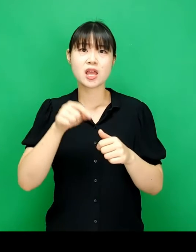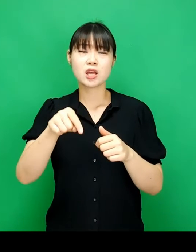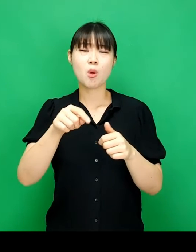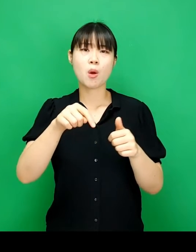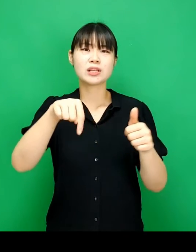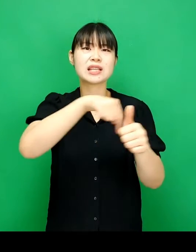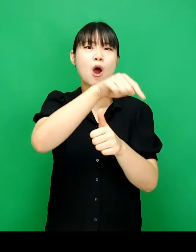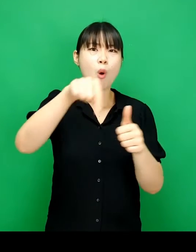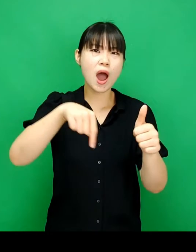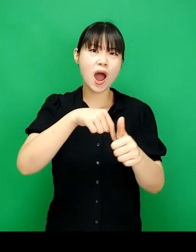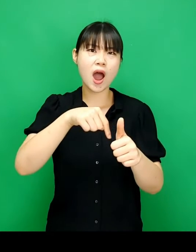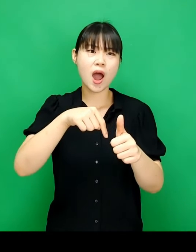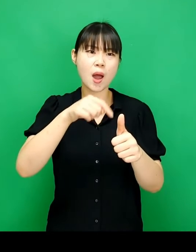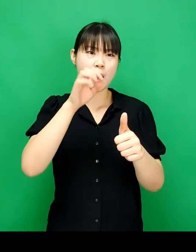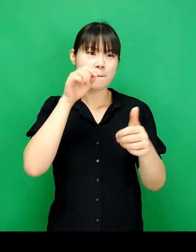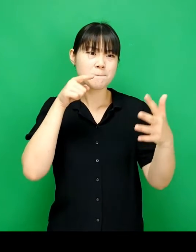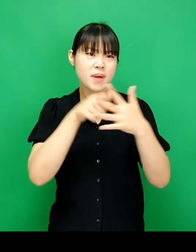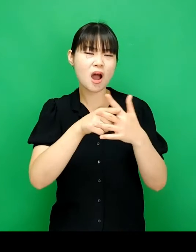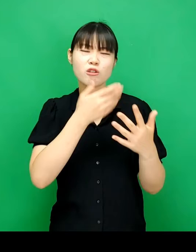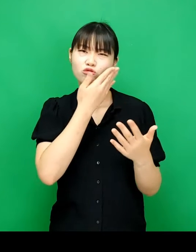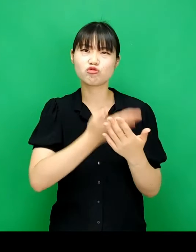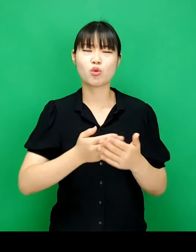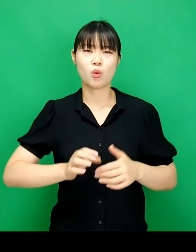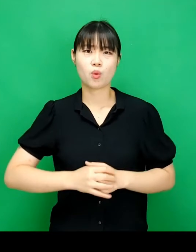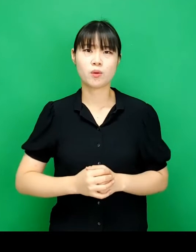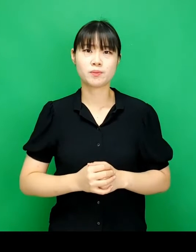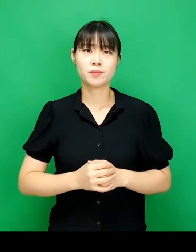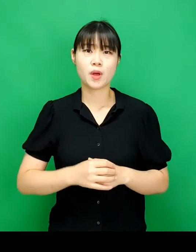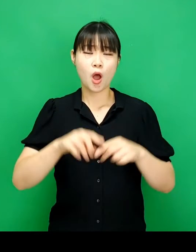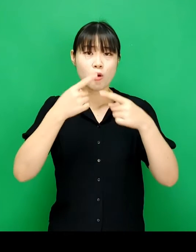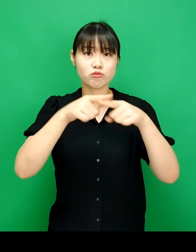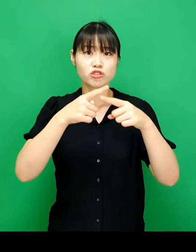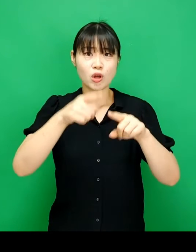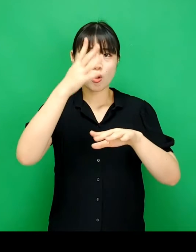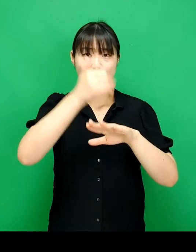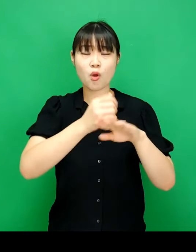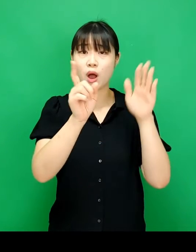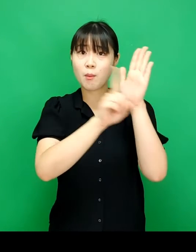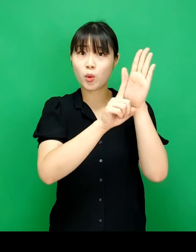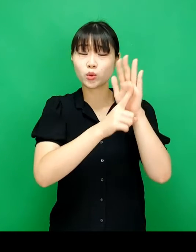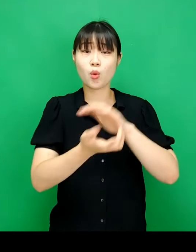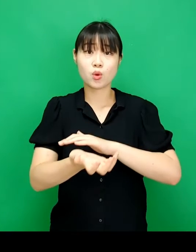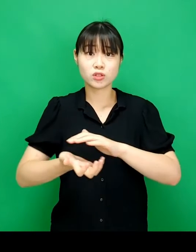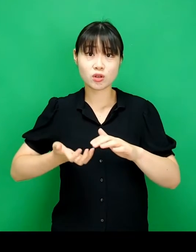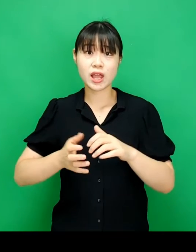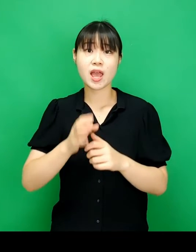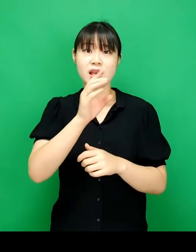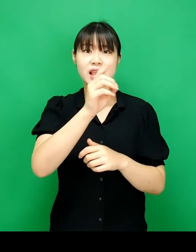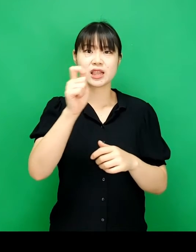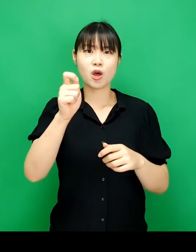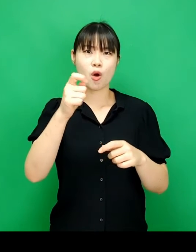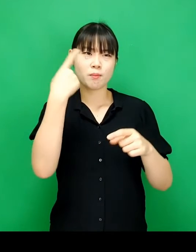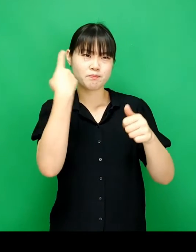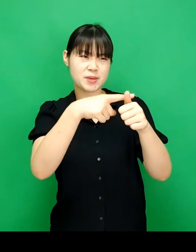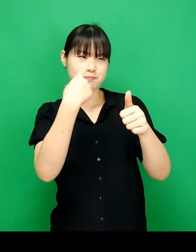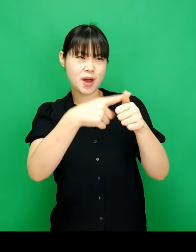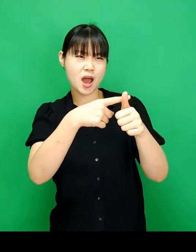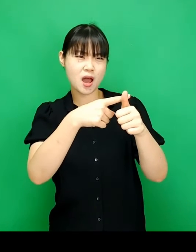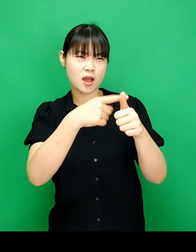분석할 때 이런 배경과 맥락을 놓쳐서는 안 됩니다 분석 결과를 보도하기 전에